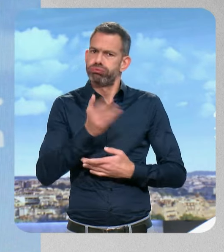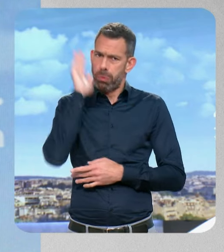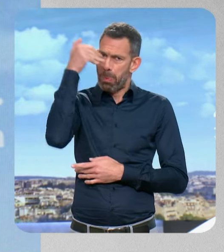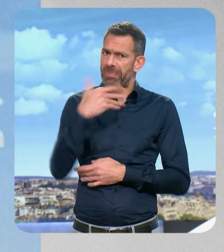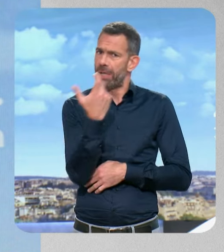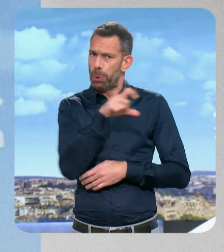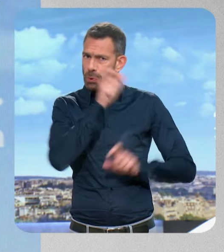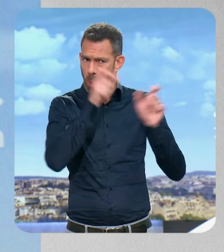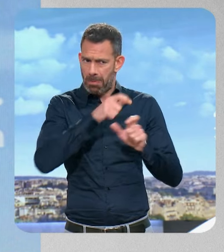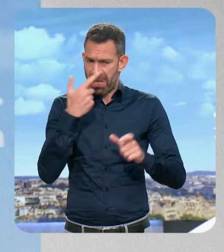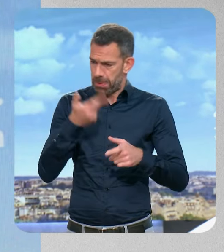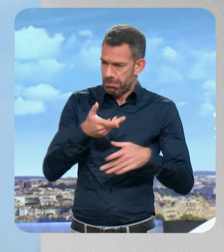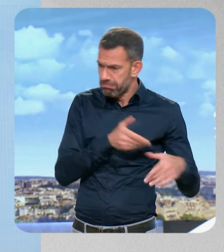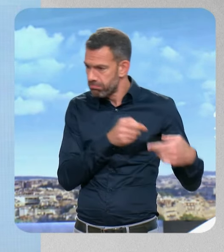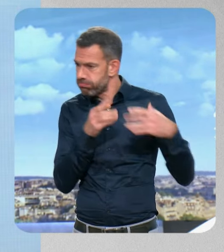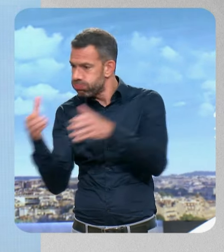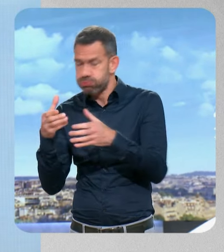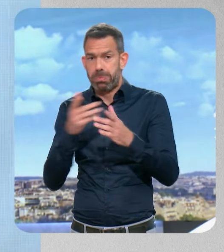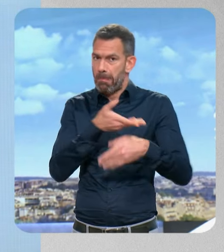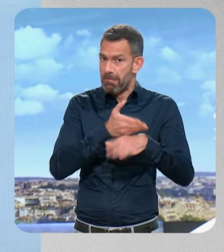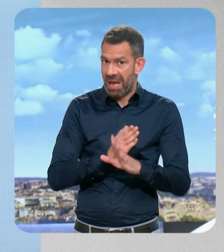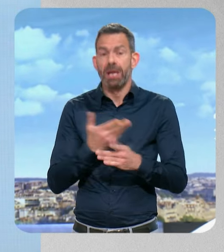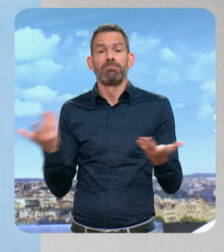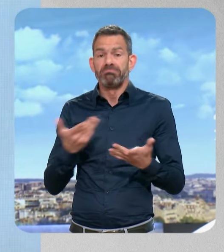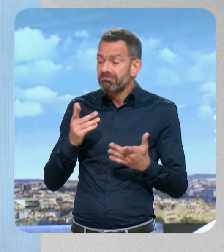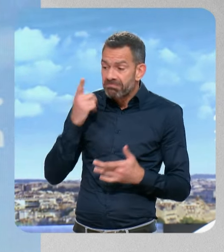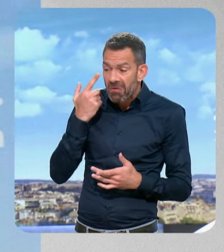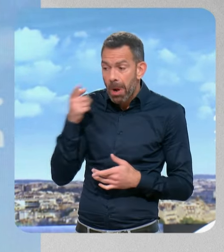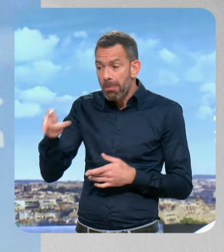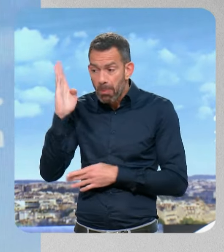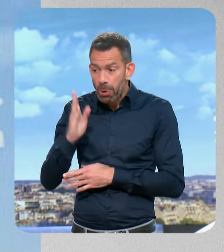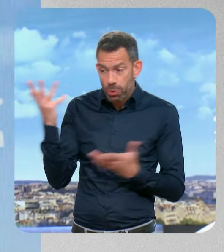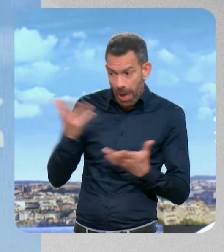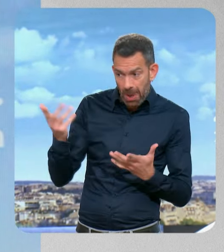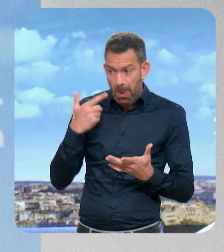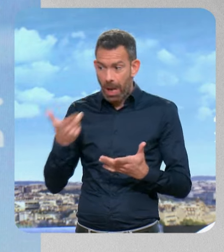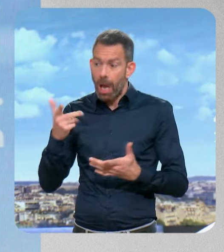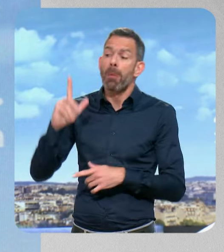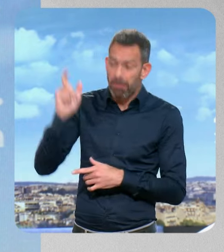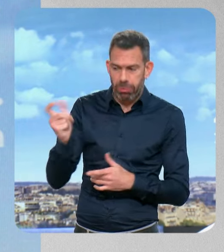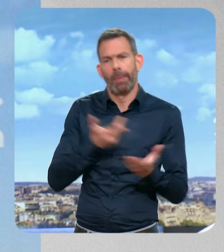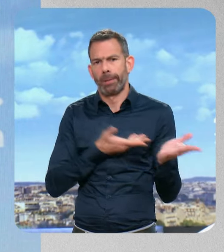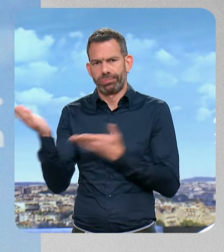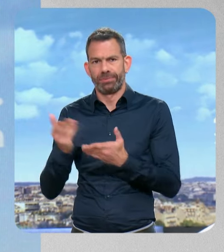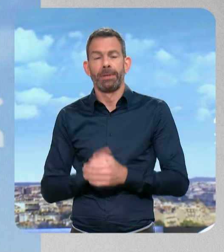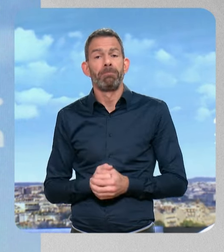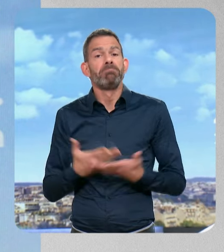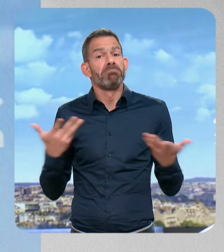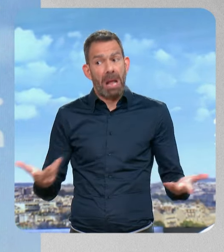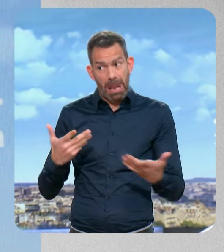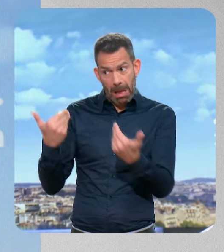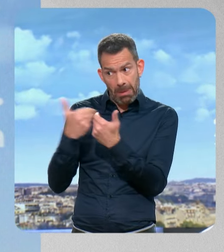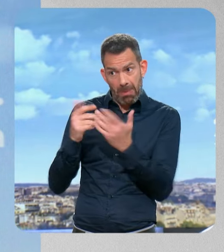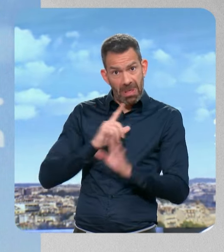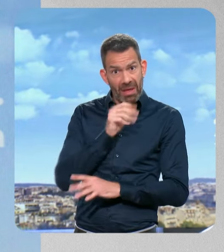partir. On attend à ce stade l'expression des besoins de la part de l'Espagne pour envoyer immédiatement des forces en soutien. – Pour l'instant, il n pas eu de demande de nos voisins espagnols ? Elle n'est pas